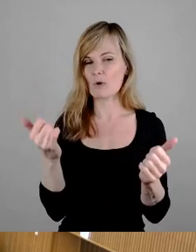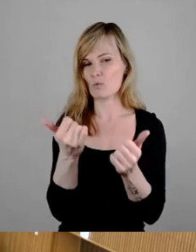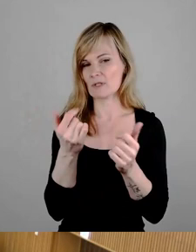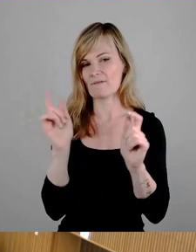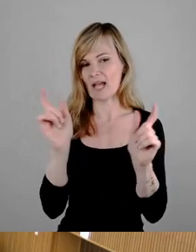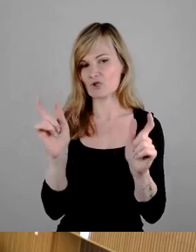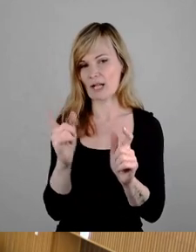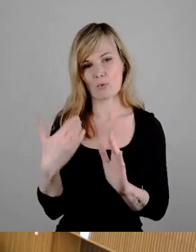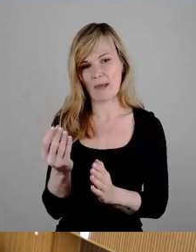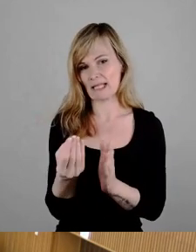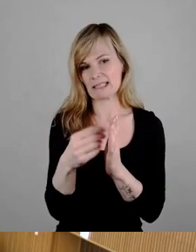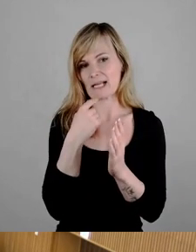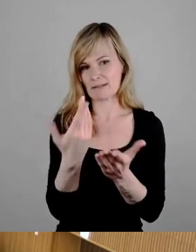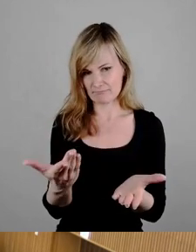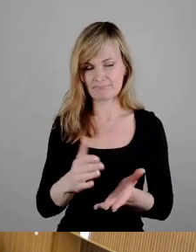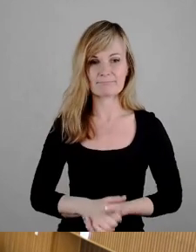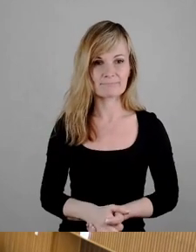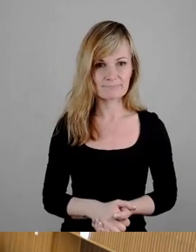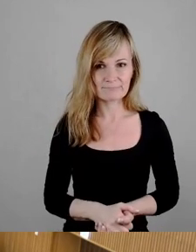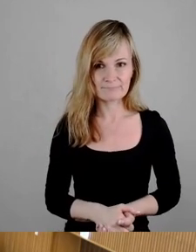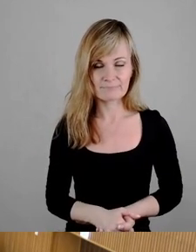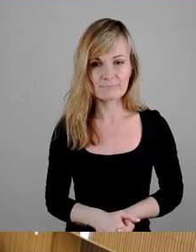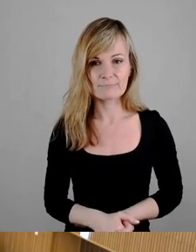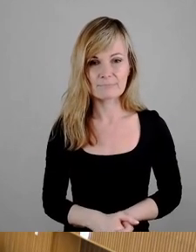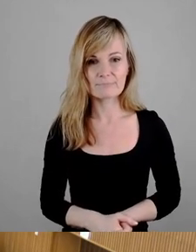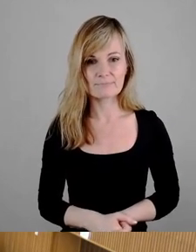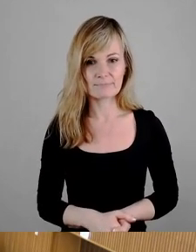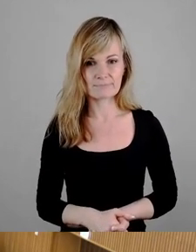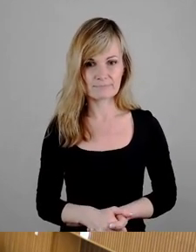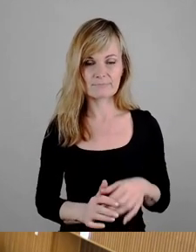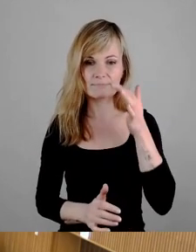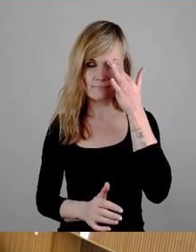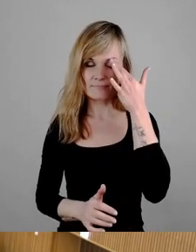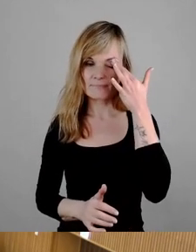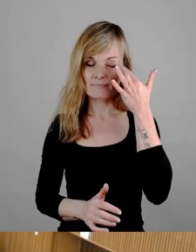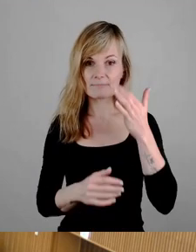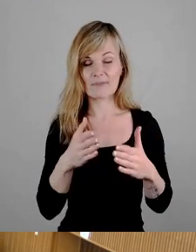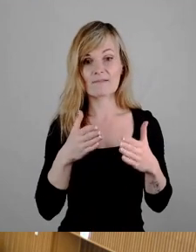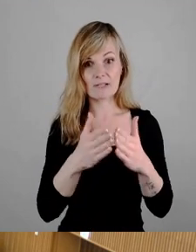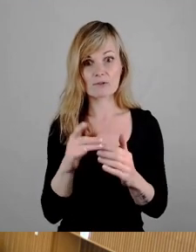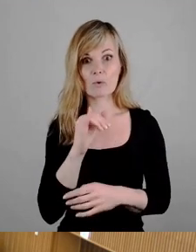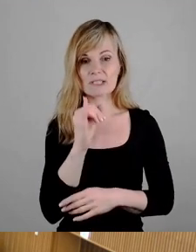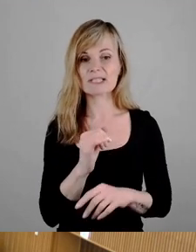von unserer Seite nicht dazu zu sagen. Dann machen wir weiter. Fraktion Die Linke, Frau Dr. Geitsch.